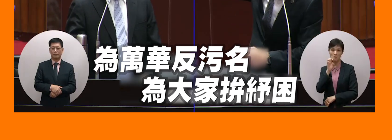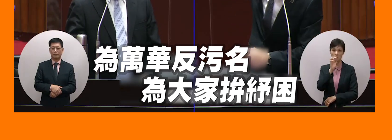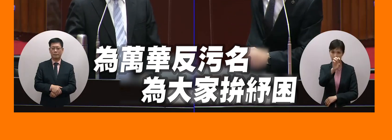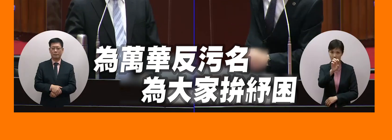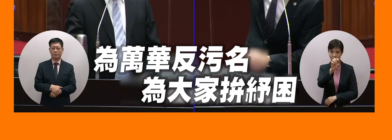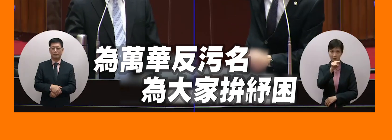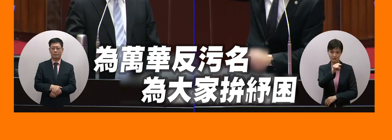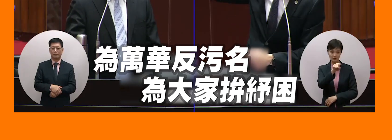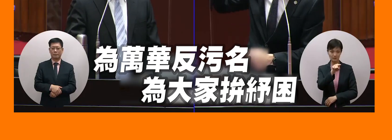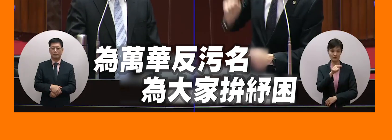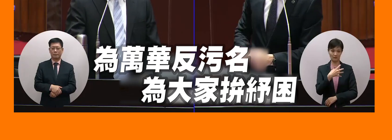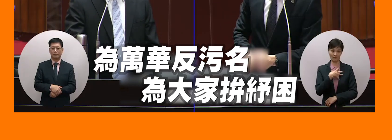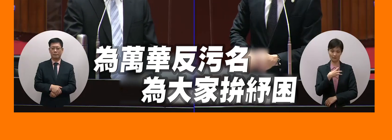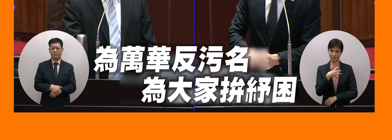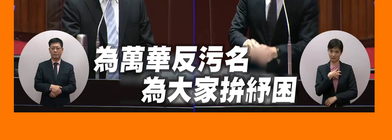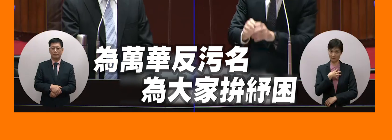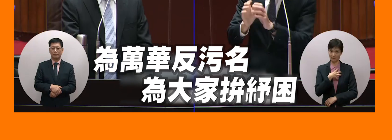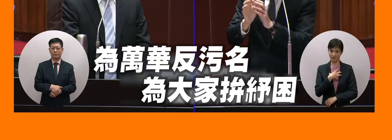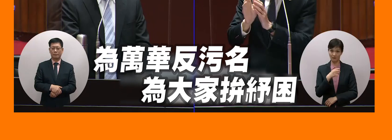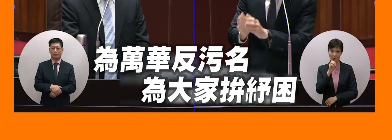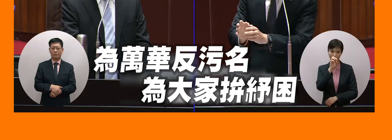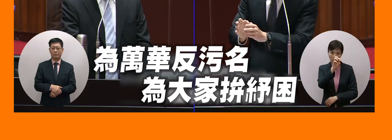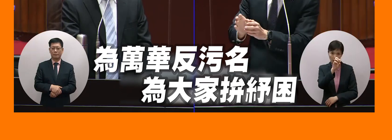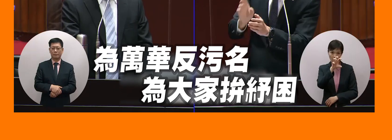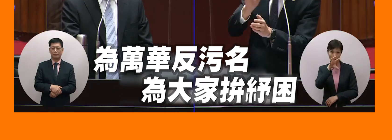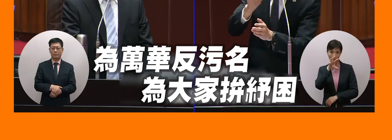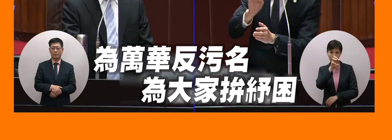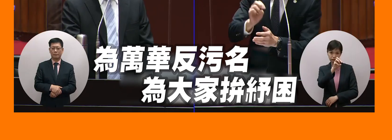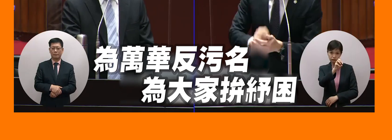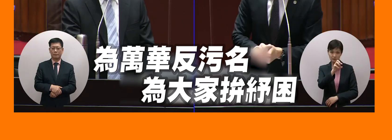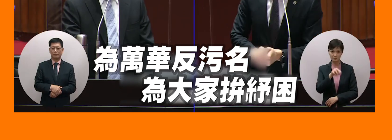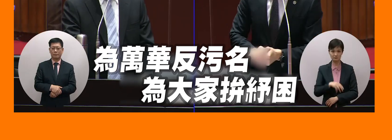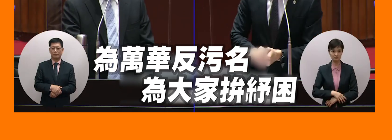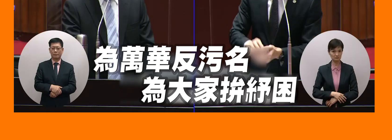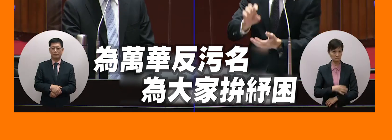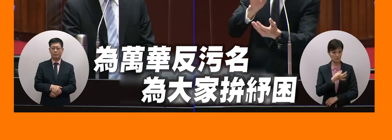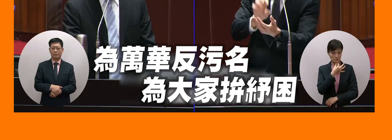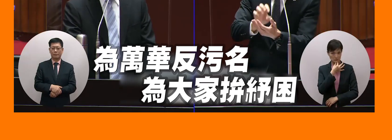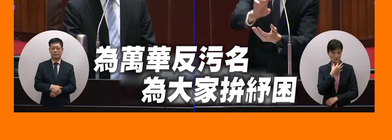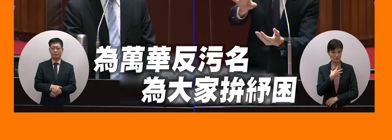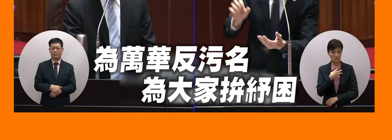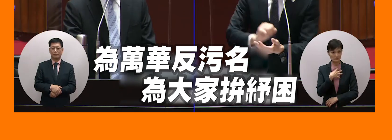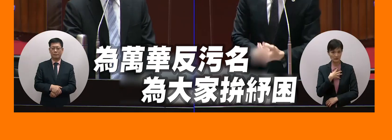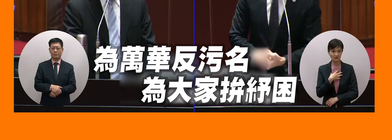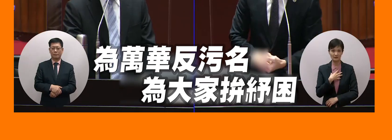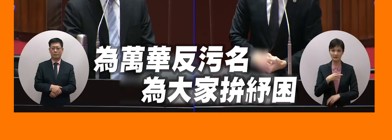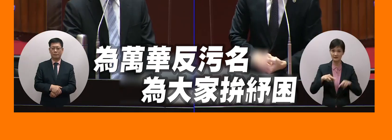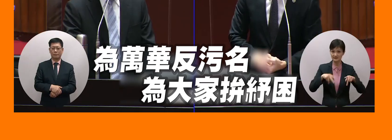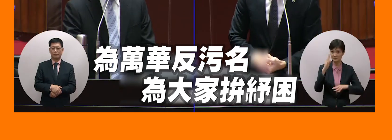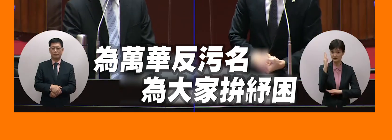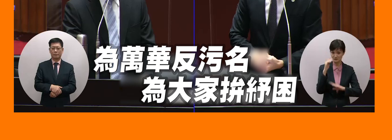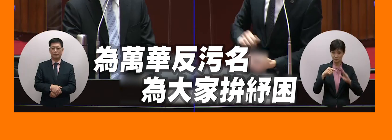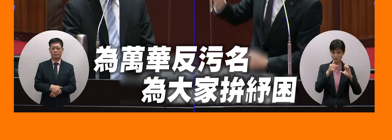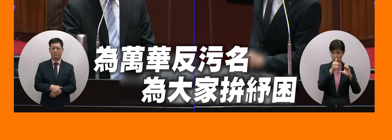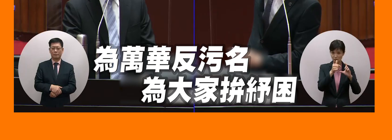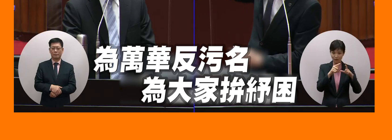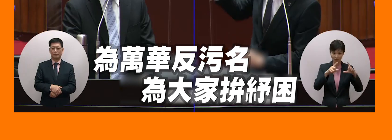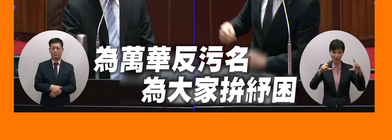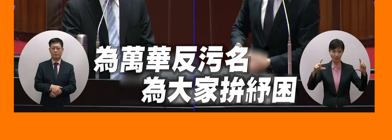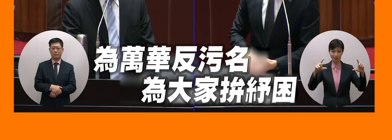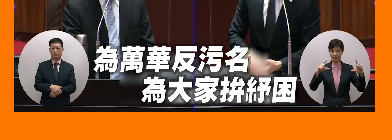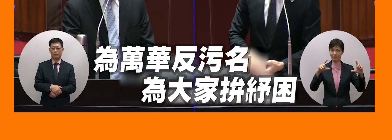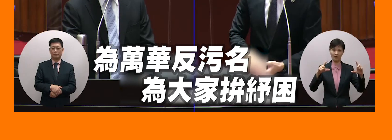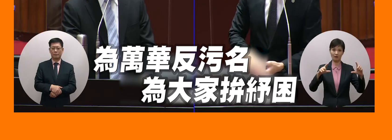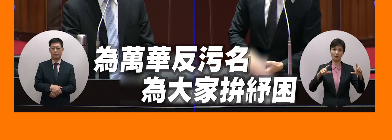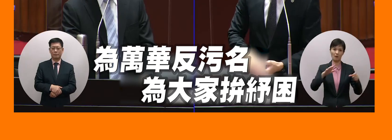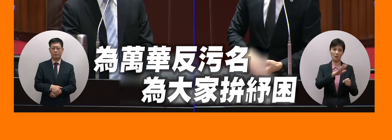所以說你看這種紅紅紅的大小這個村子差不多二、三十個真的整個行政區都紅了所以說當然